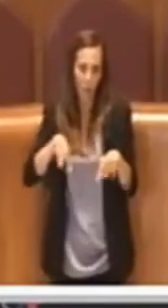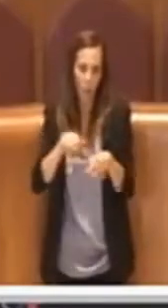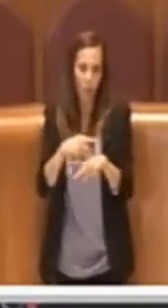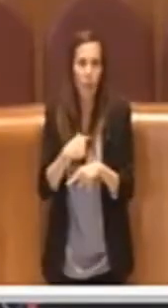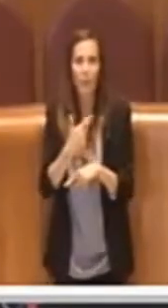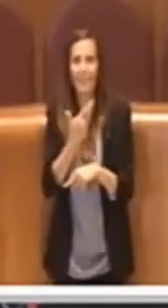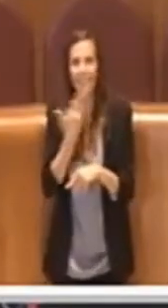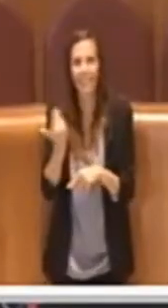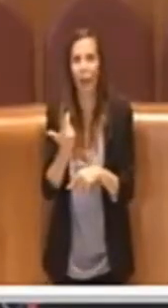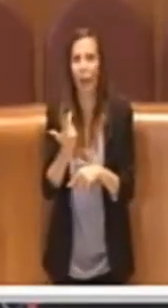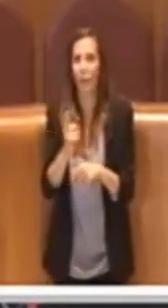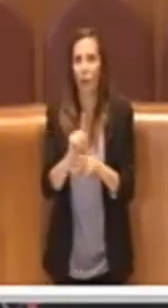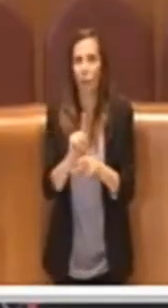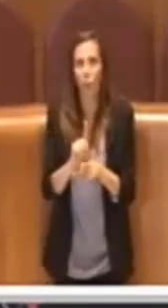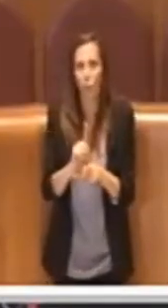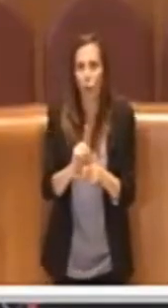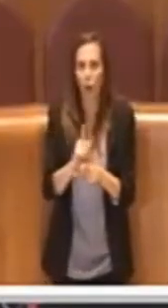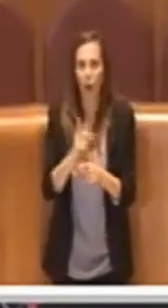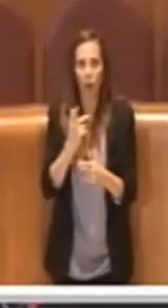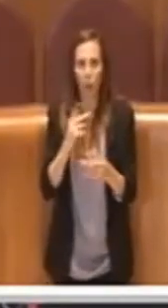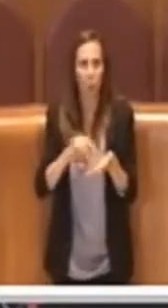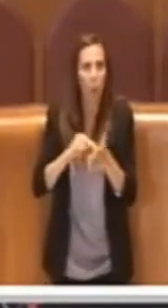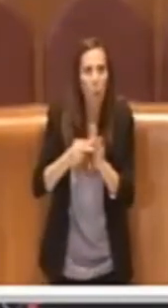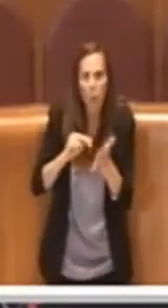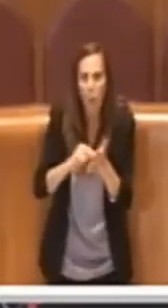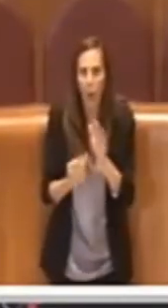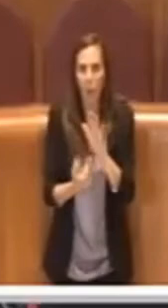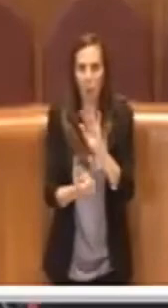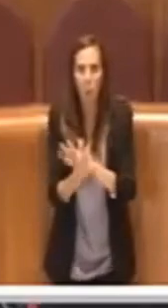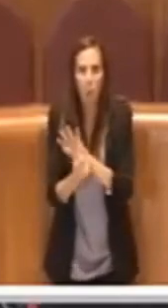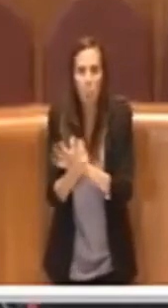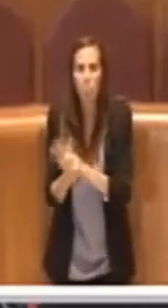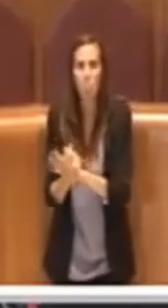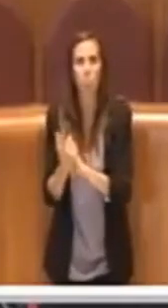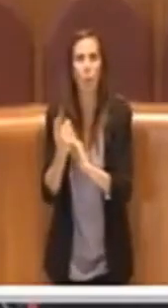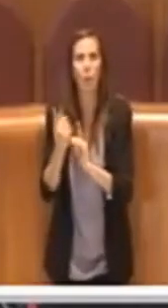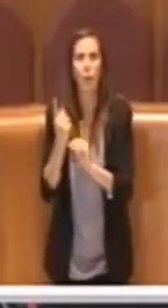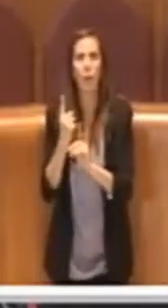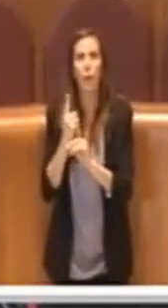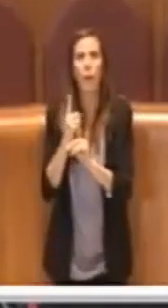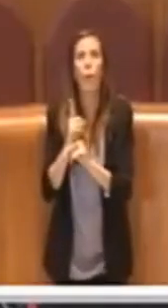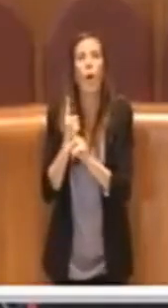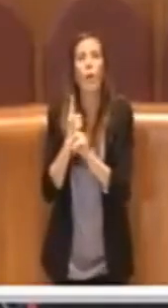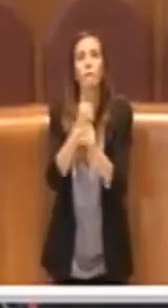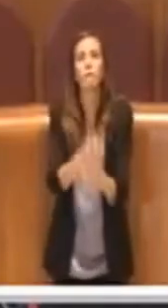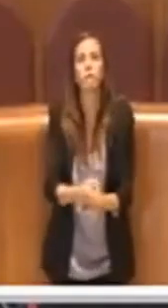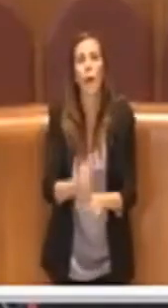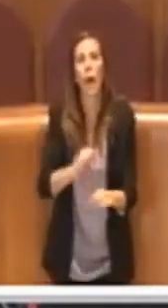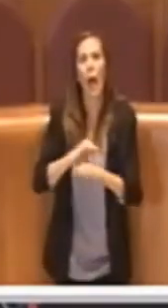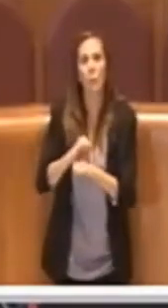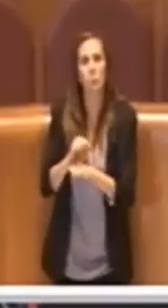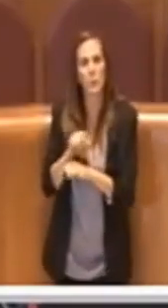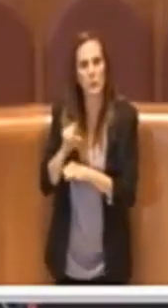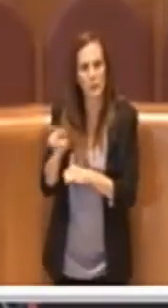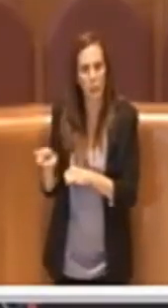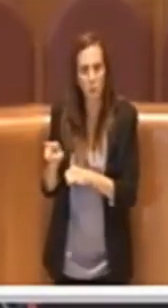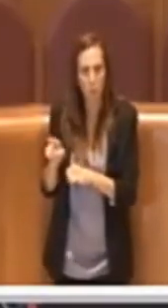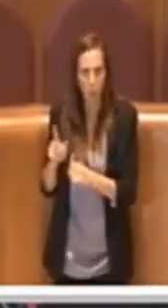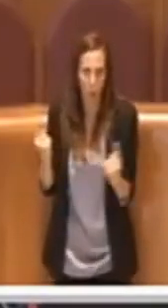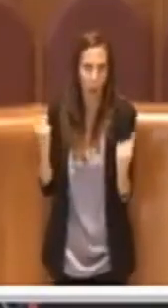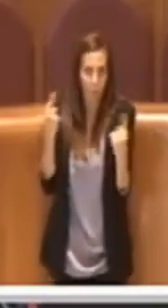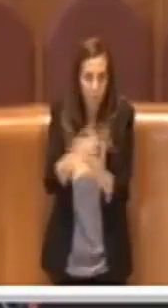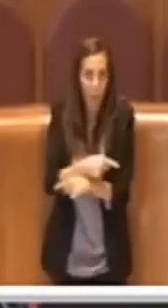quali scandali o problematiche dovute all'amministrazione, ma piuttosto che invece a